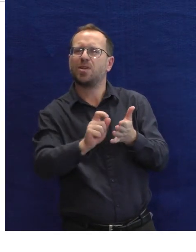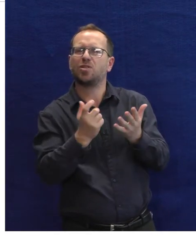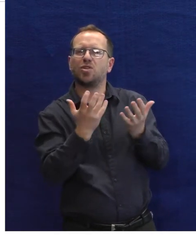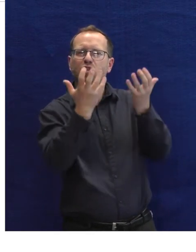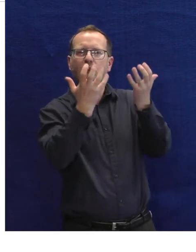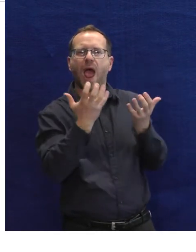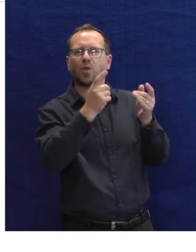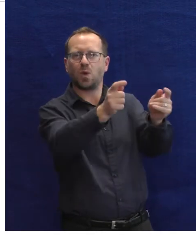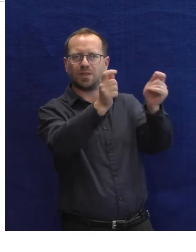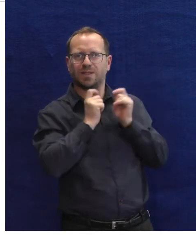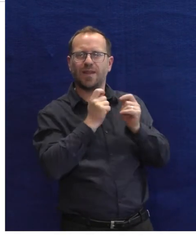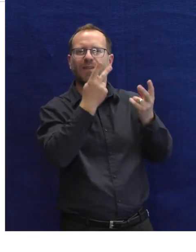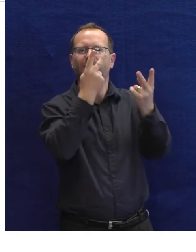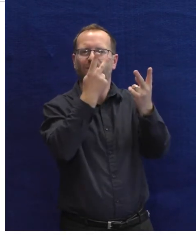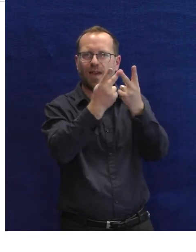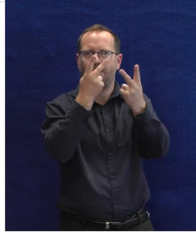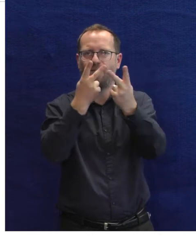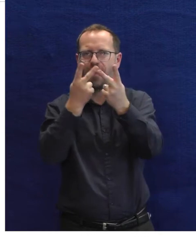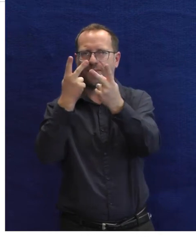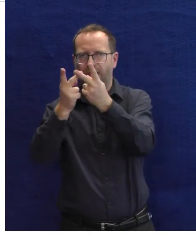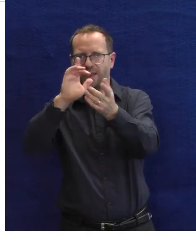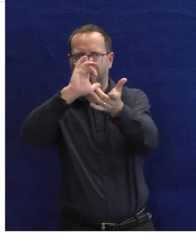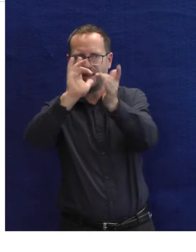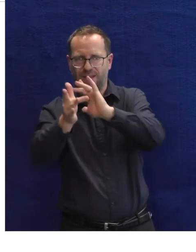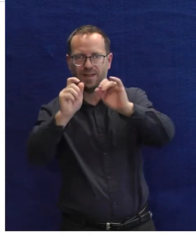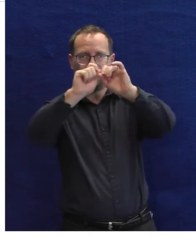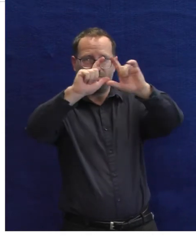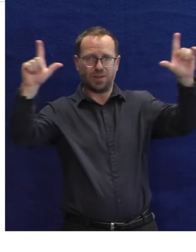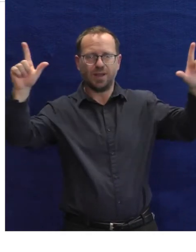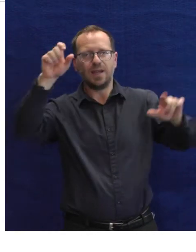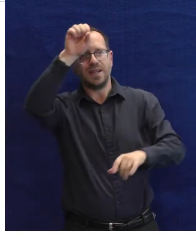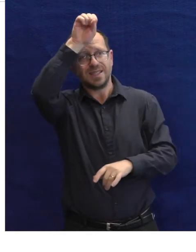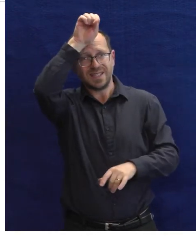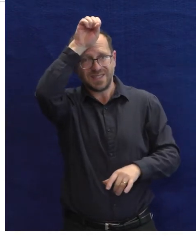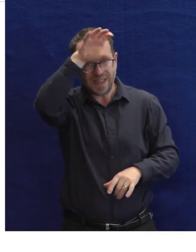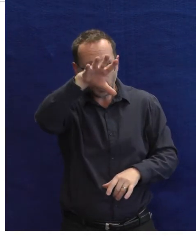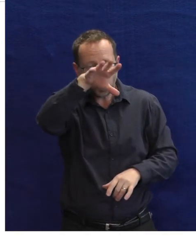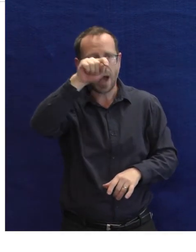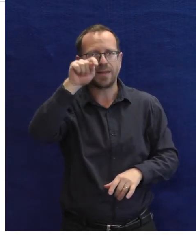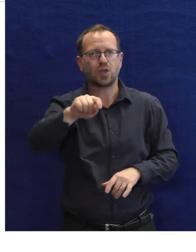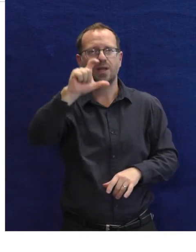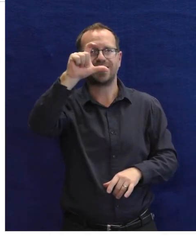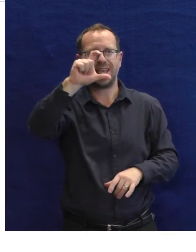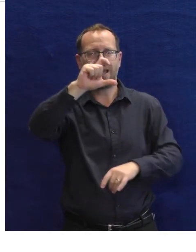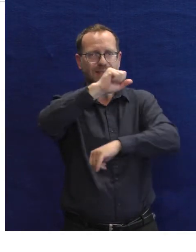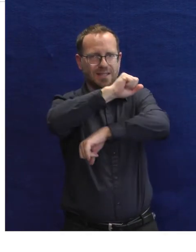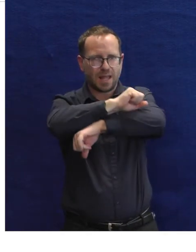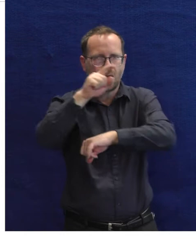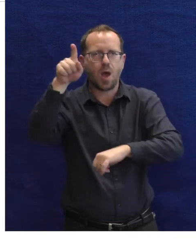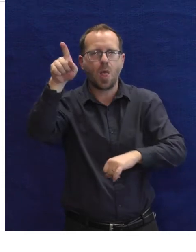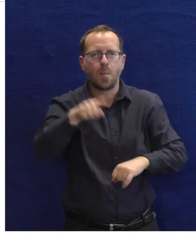co se od vás chce, abyste mi vyplnili žádost na našich stránkách, což je www.světluška.net lomeno půjčovna.